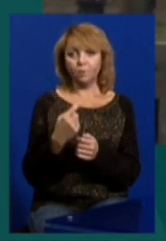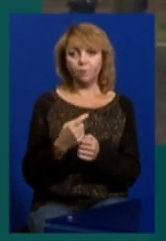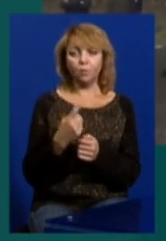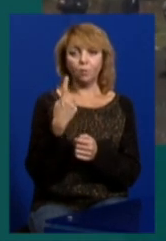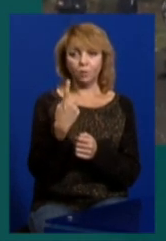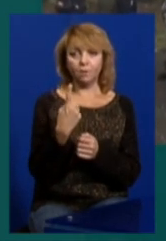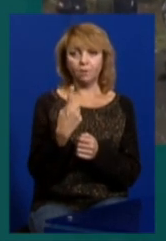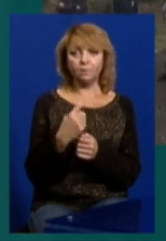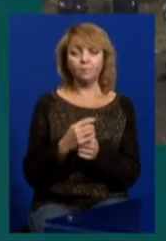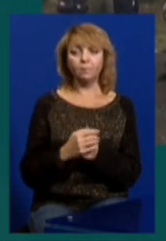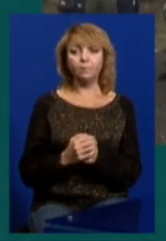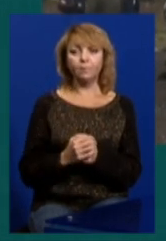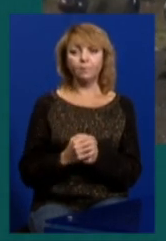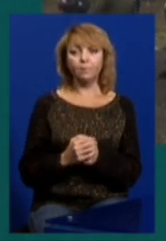одна,